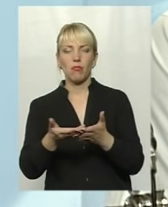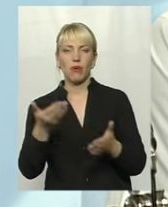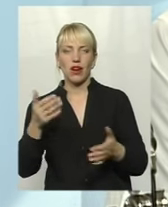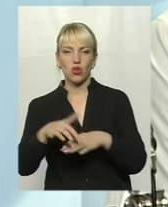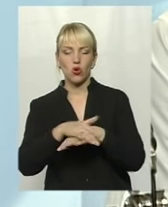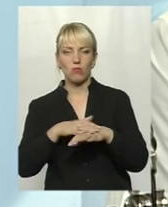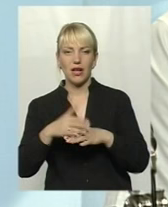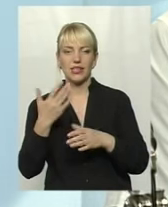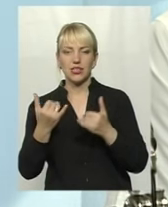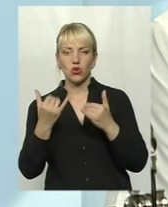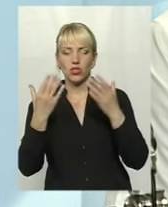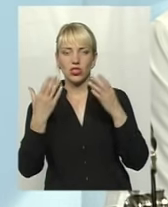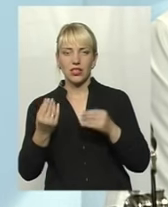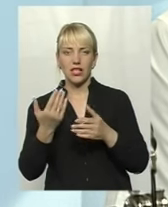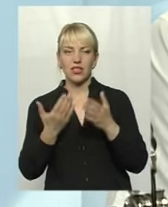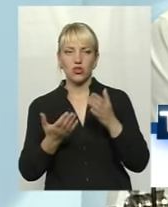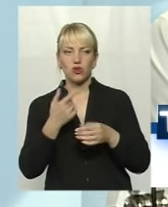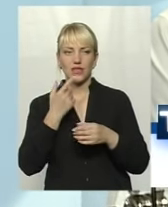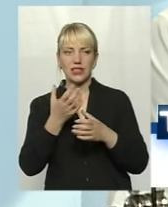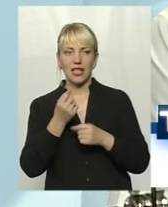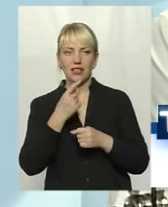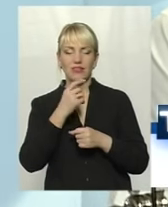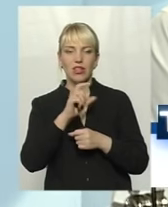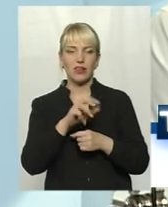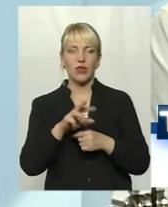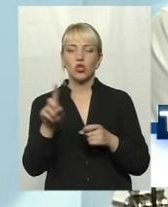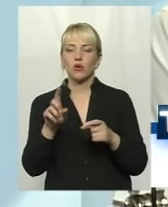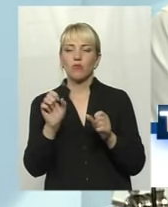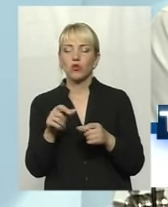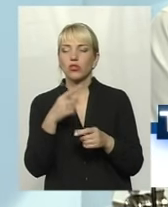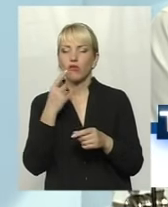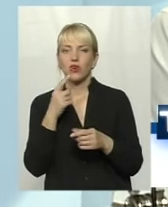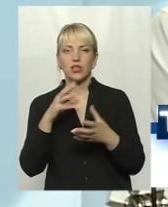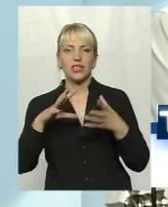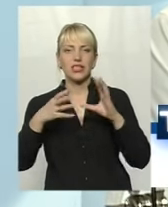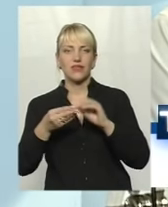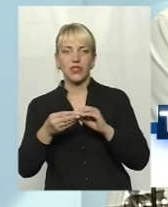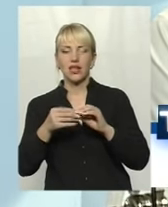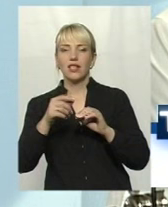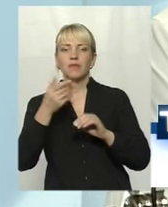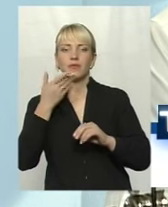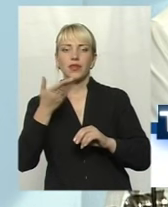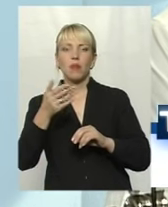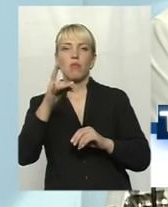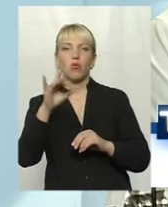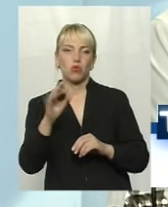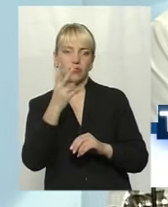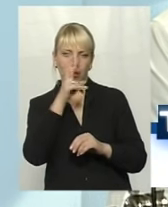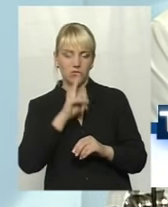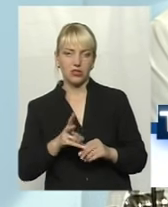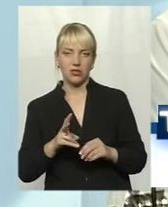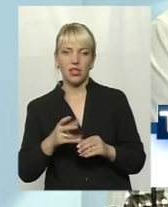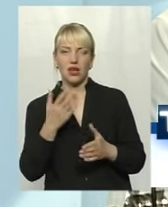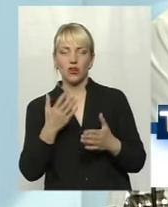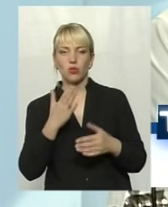візьмемо Михайла Олексійовича, як по що він може звітувати за два місяці роботи. Тим більше, що, відповідно до наших